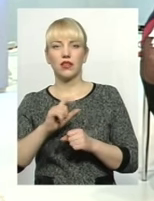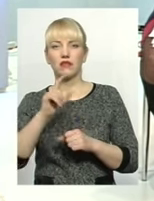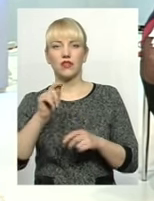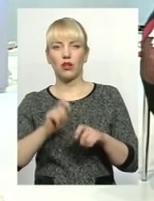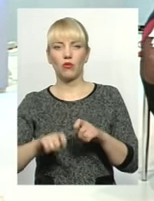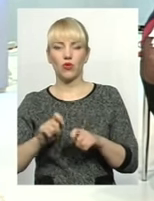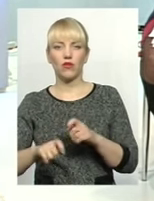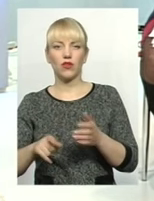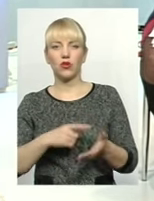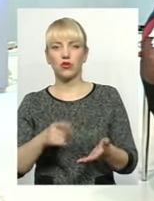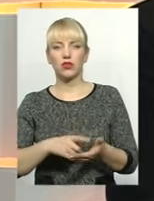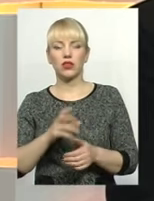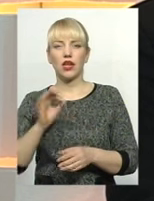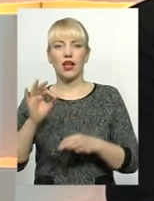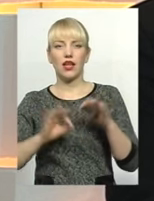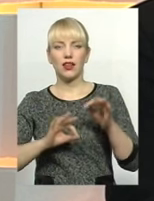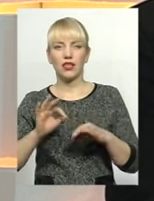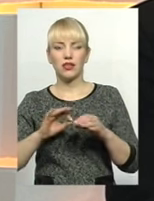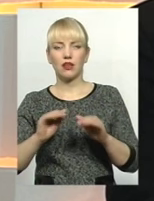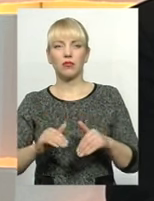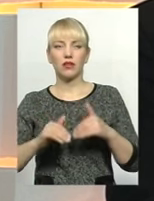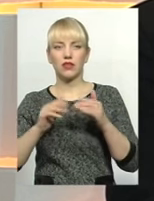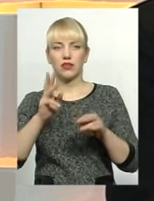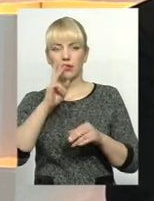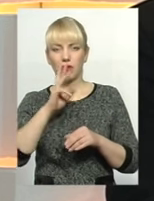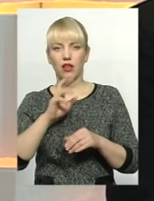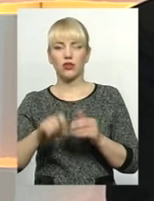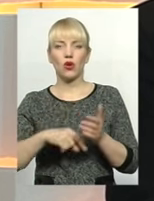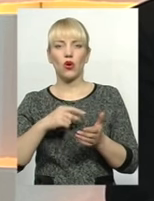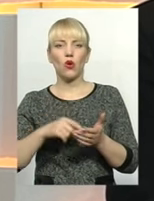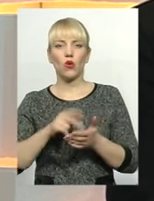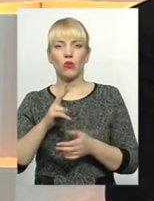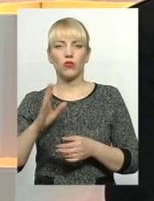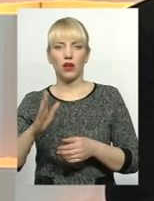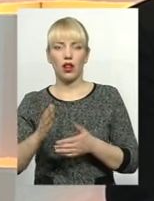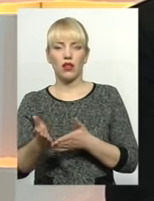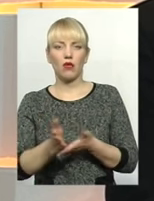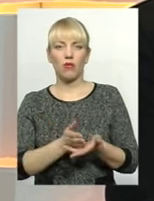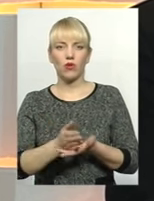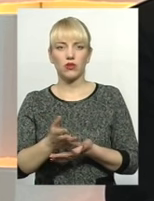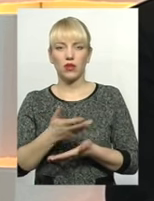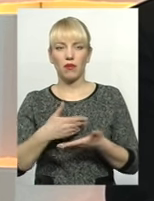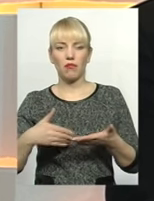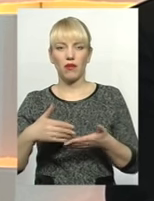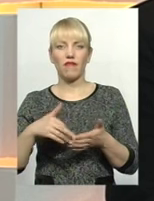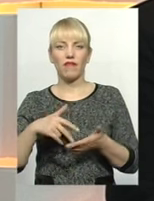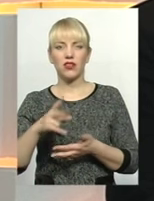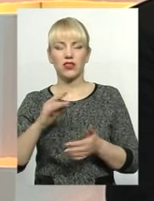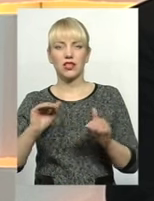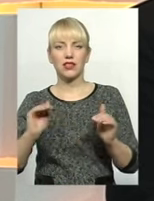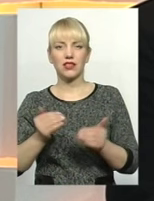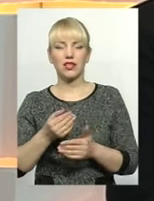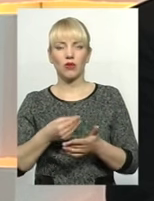майбутні індексації, підвищення заробітних плат, комунальних послуг і так далі, ми вийшли на стисний бюджет, це